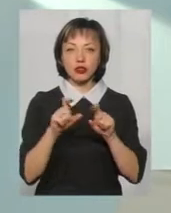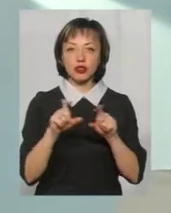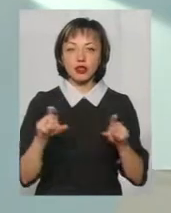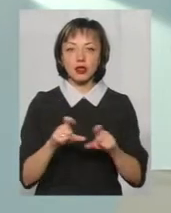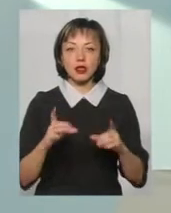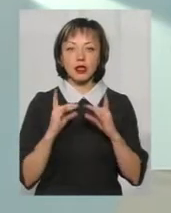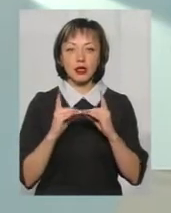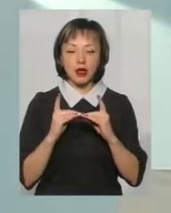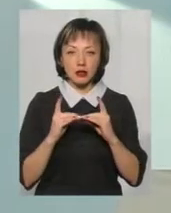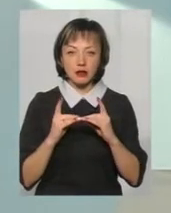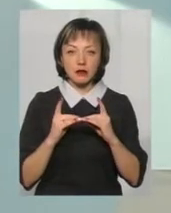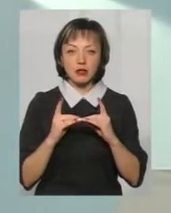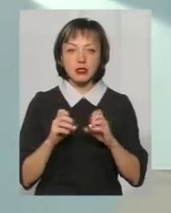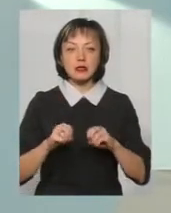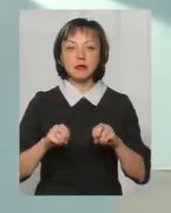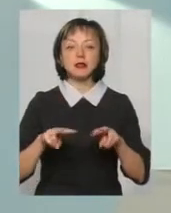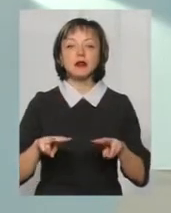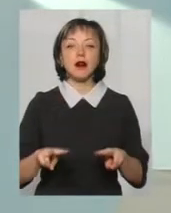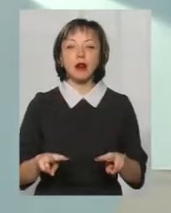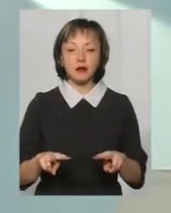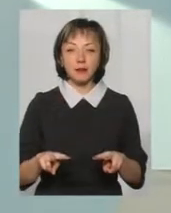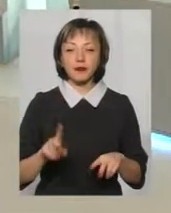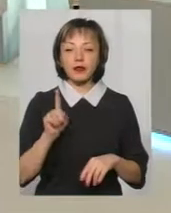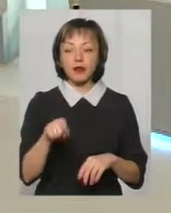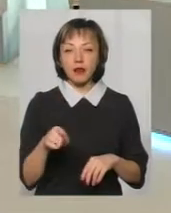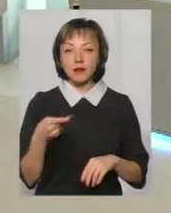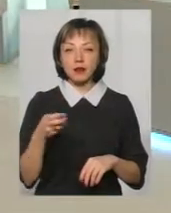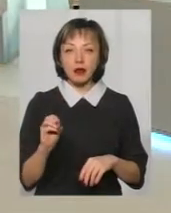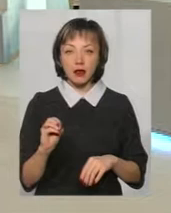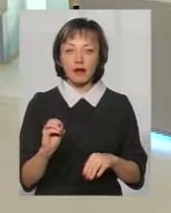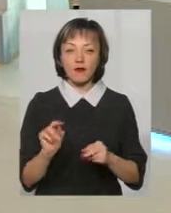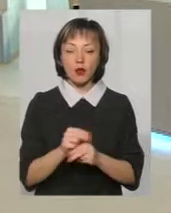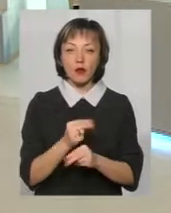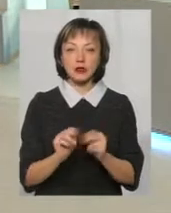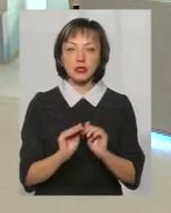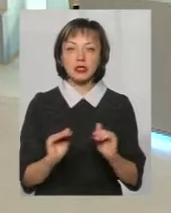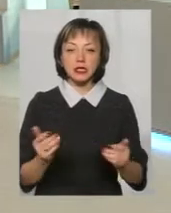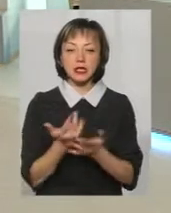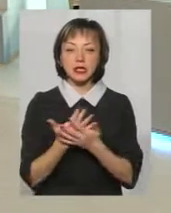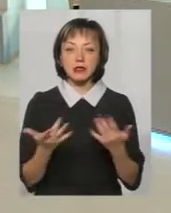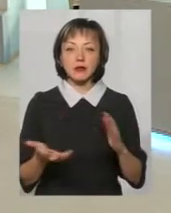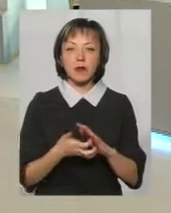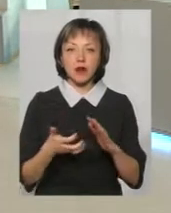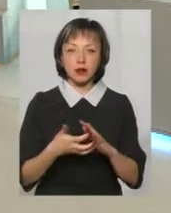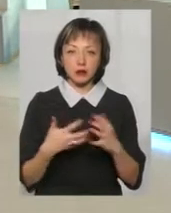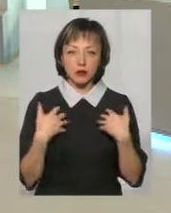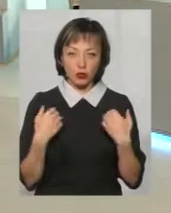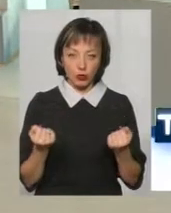інтернатів спеціальних, тобто там, де виховуються діти з різними вадами,